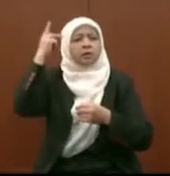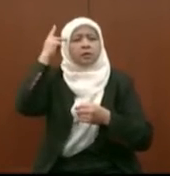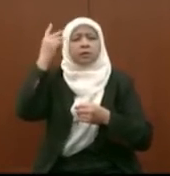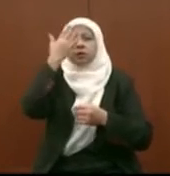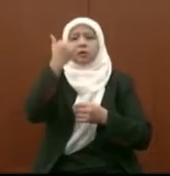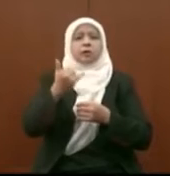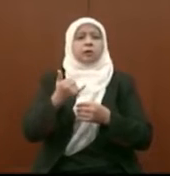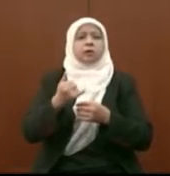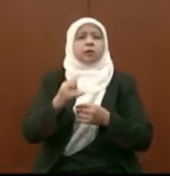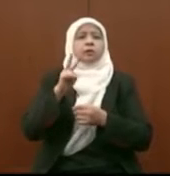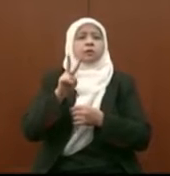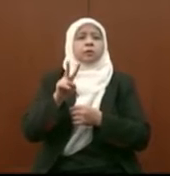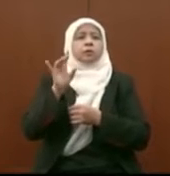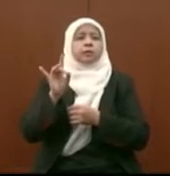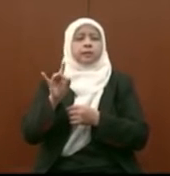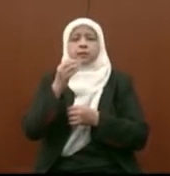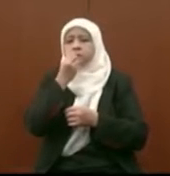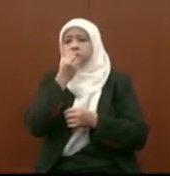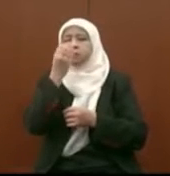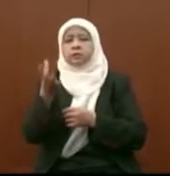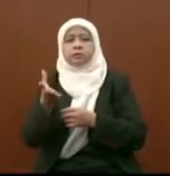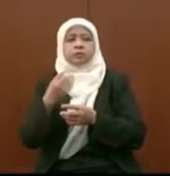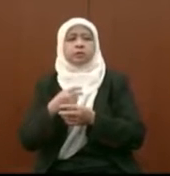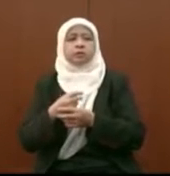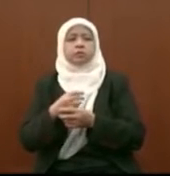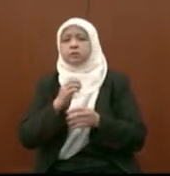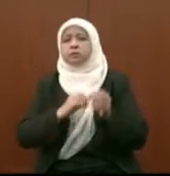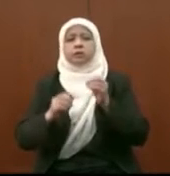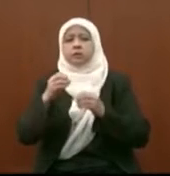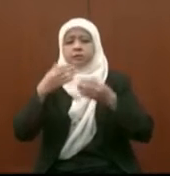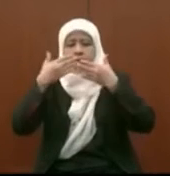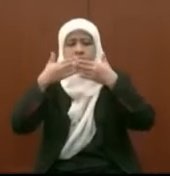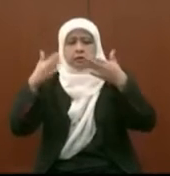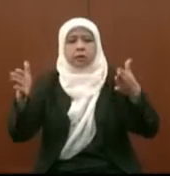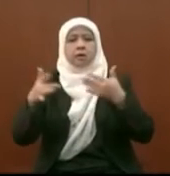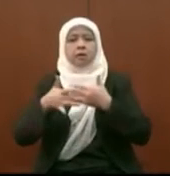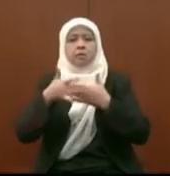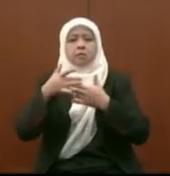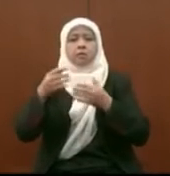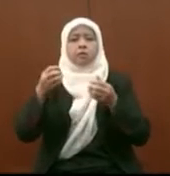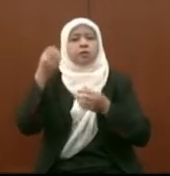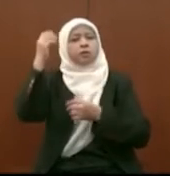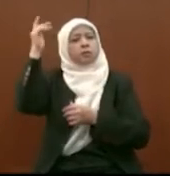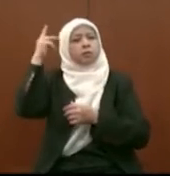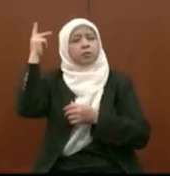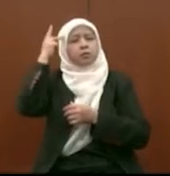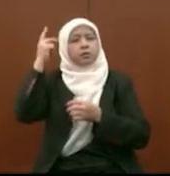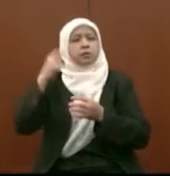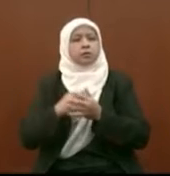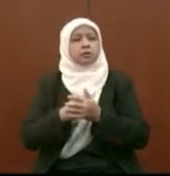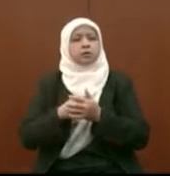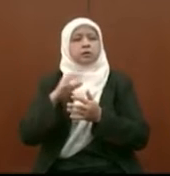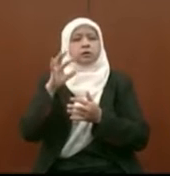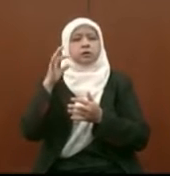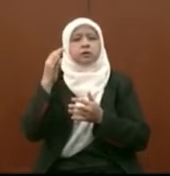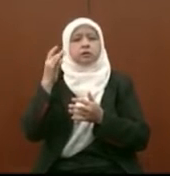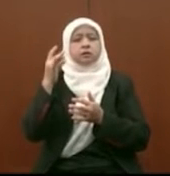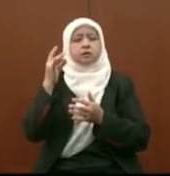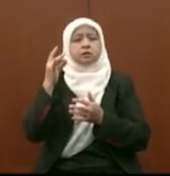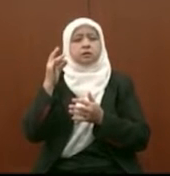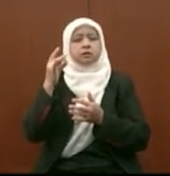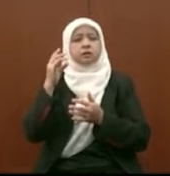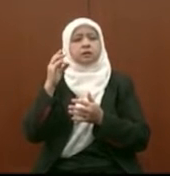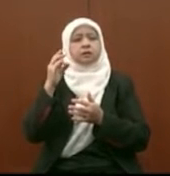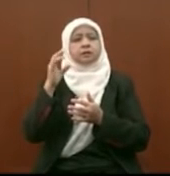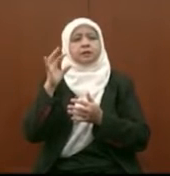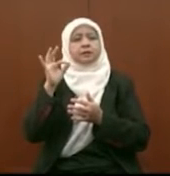28% mengatakan bahawa mereka tiada penerbangan tentang perkembangan politik 19% mengatakan bosan